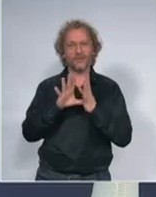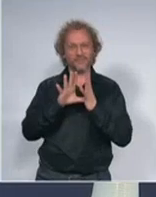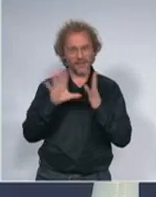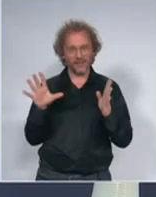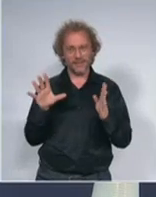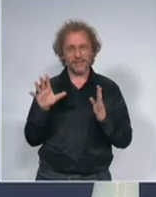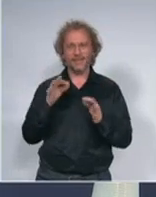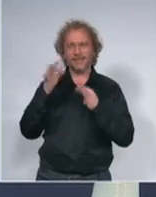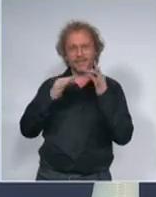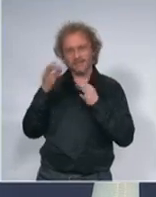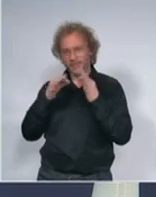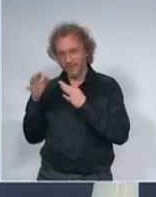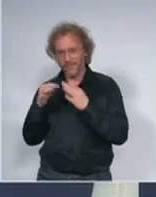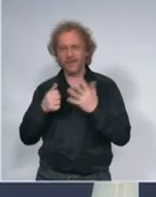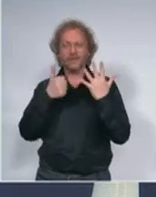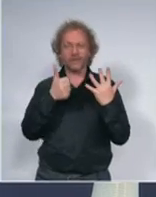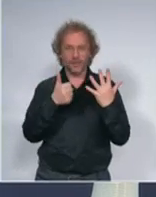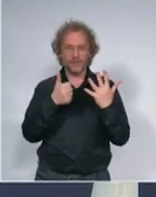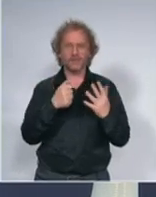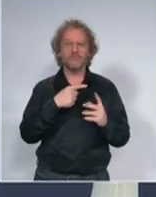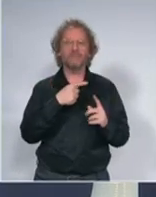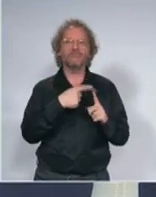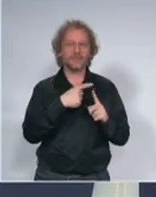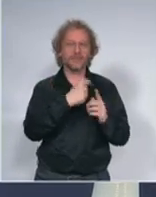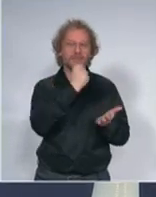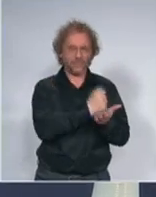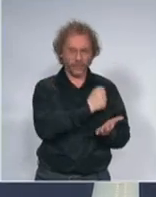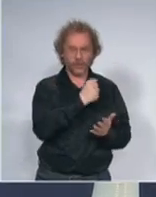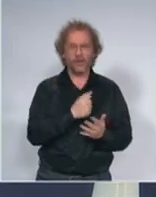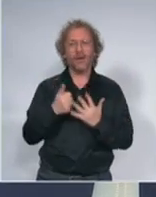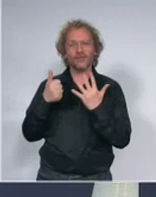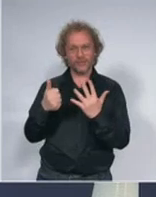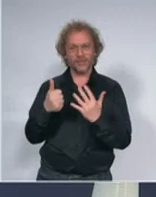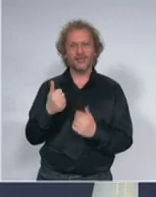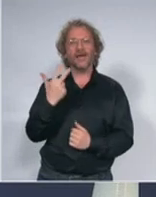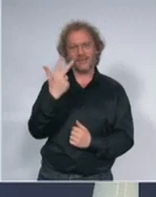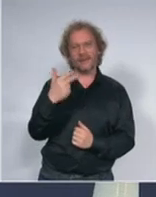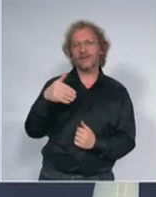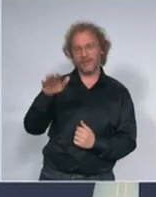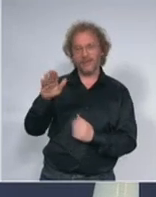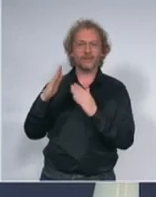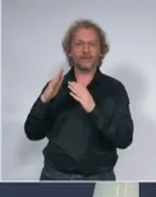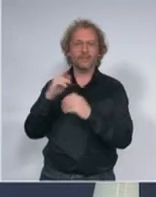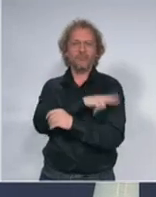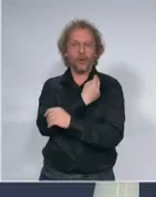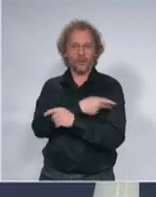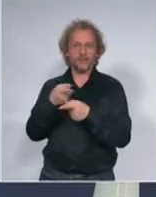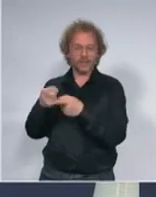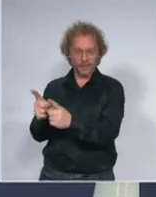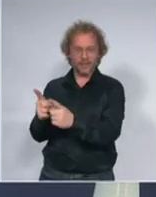pozitivnih, od tih šestero troje je hospitalizovano i troje je